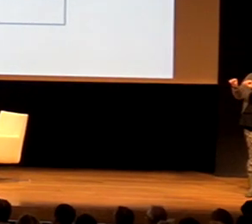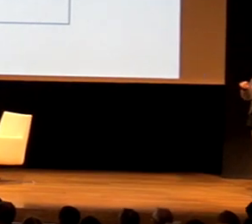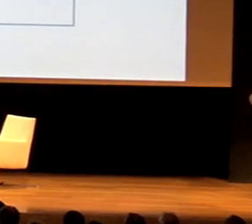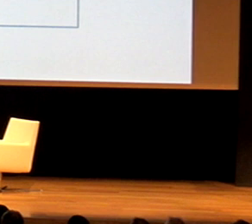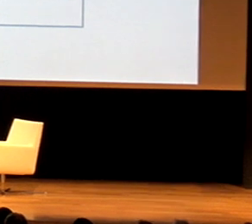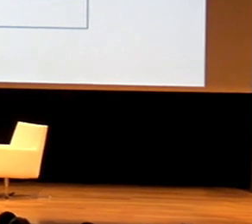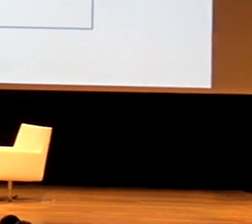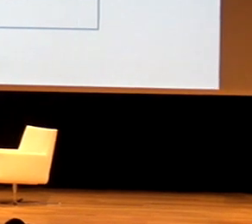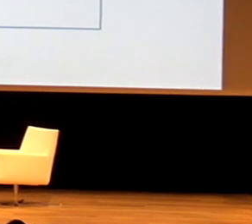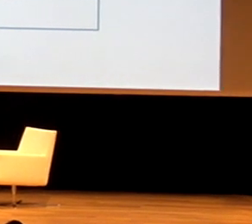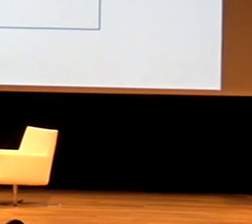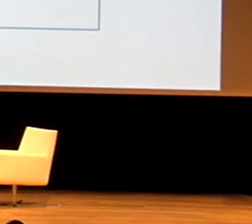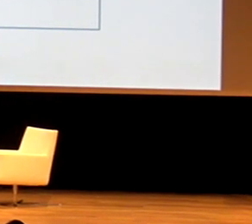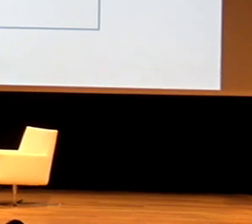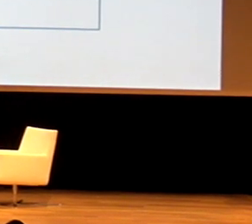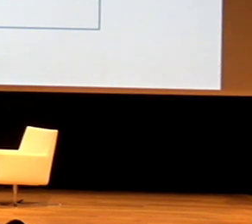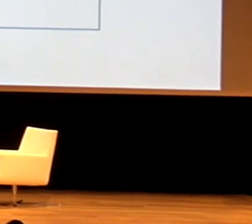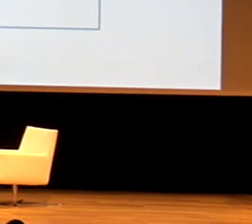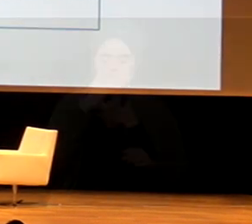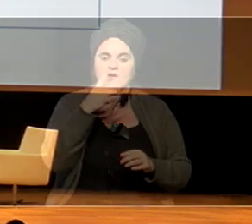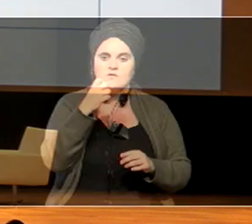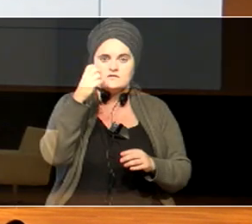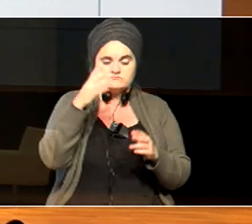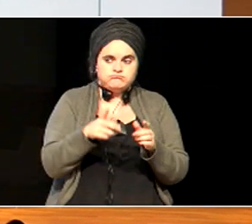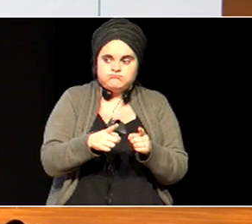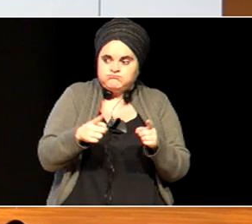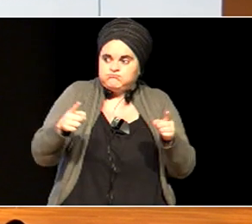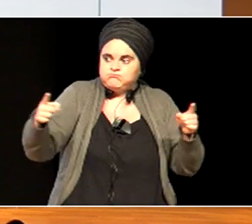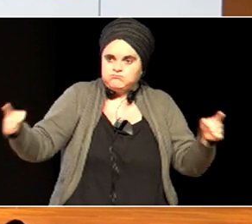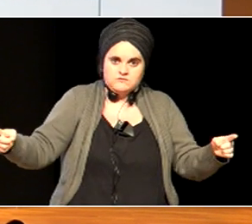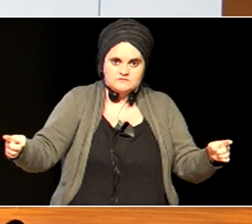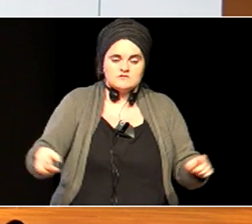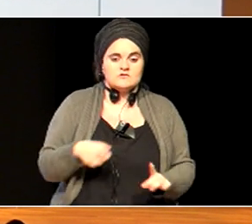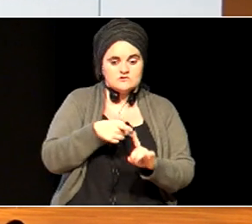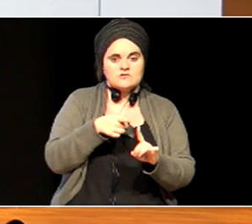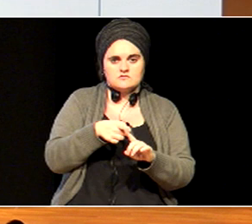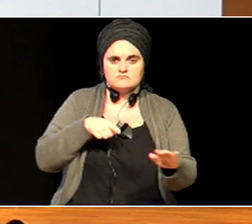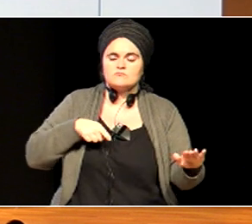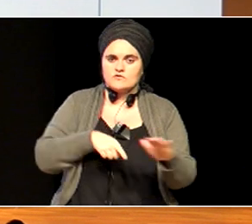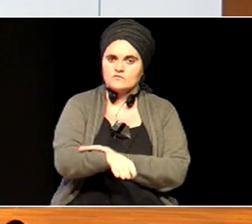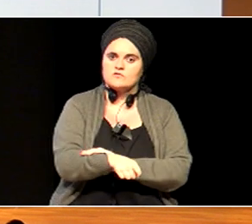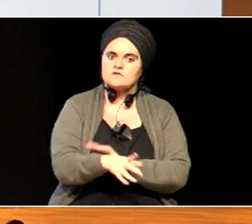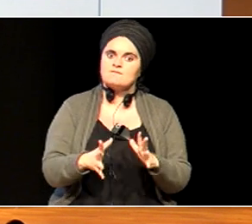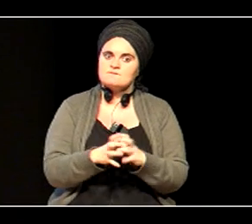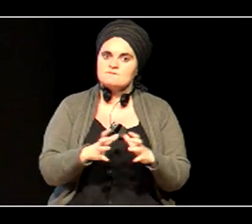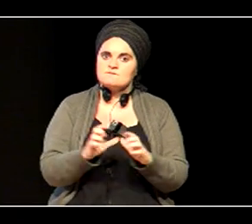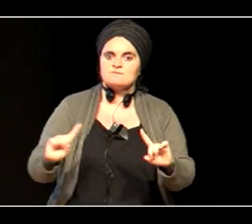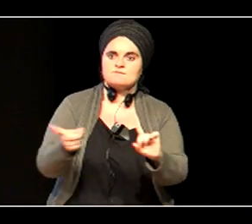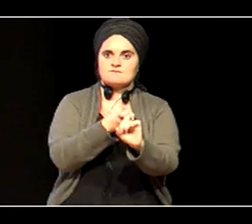epeluzea dirudien arren, planteatzen diren elburuak, zakonak eta ambizio handikoak dira.